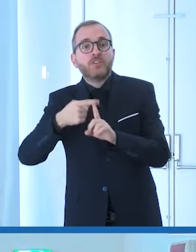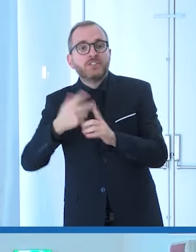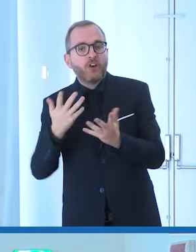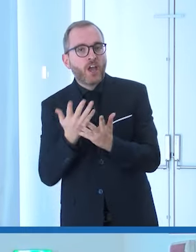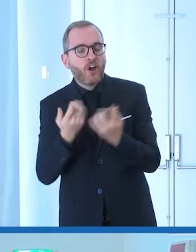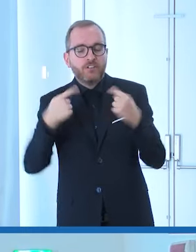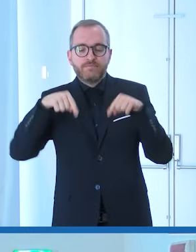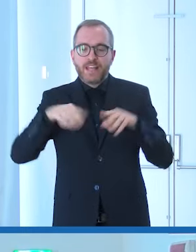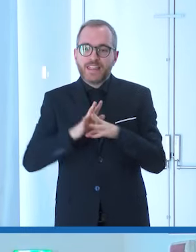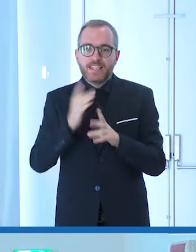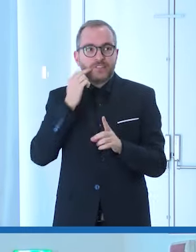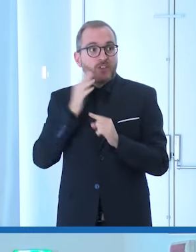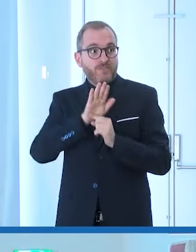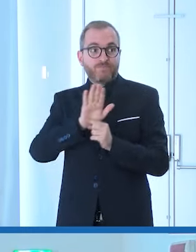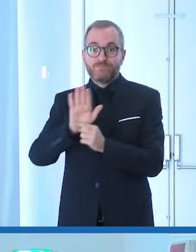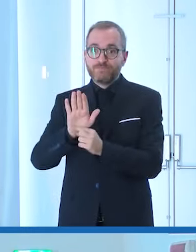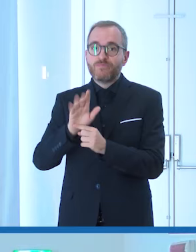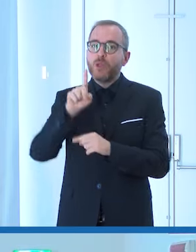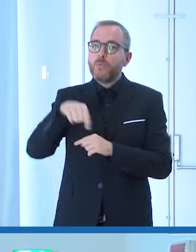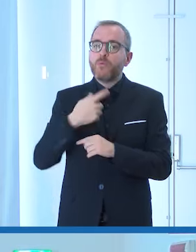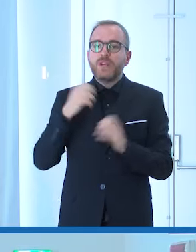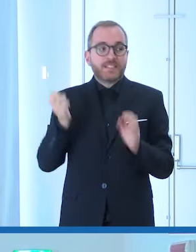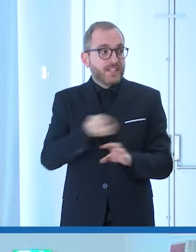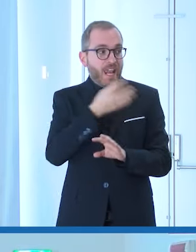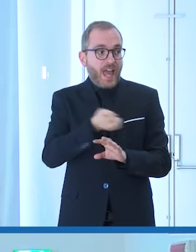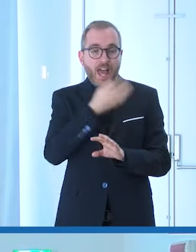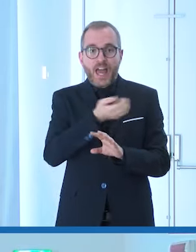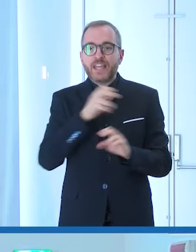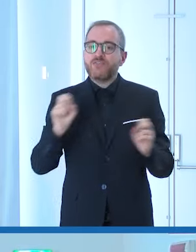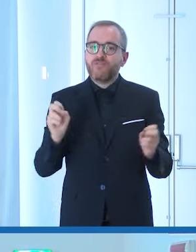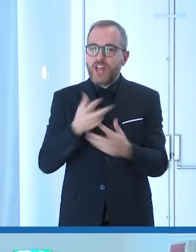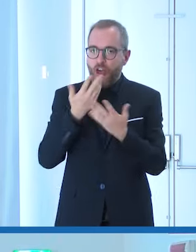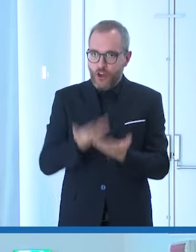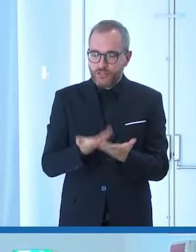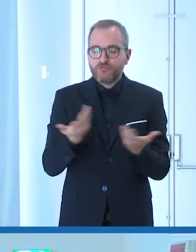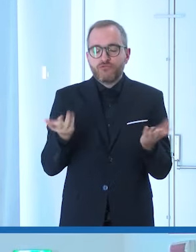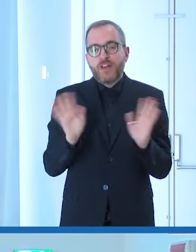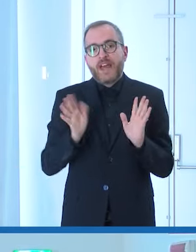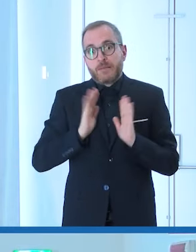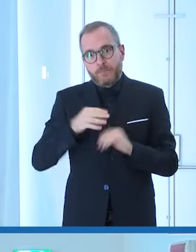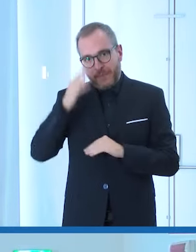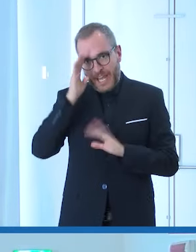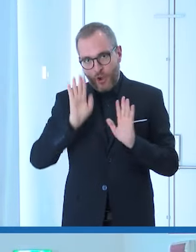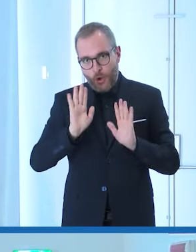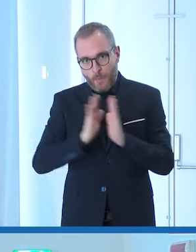adesso ci farei vedere anche un po' alcune slide velocissime, mi raccomando, stai nei tempi.